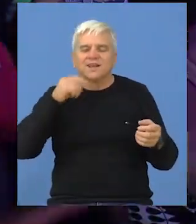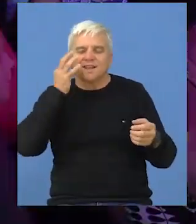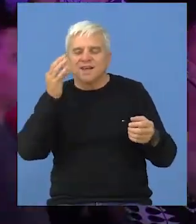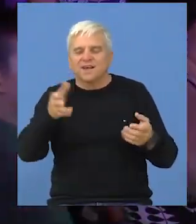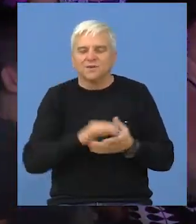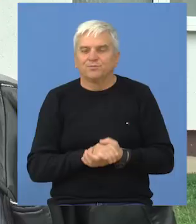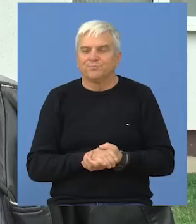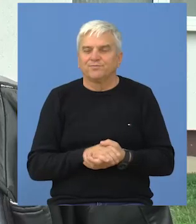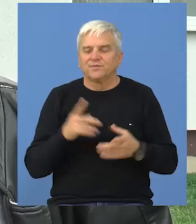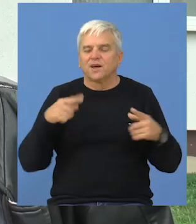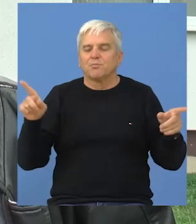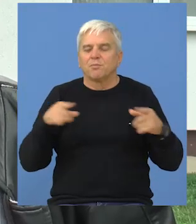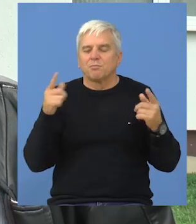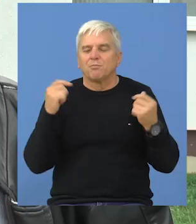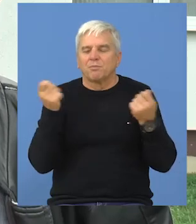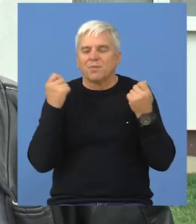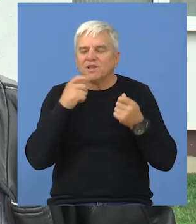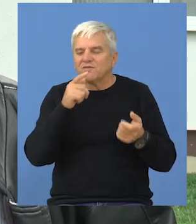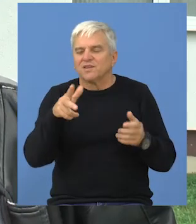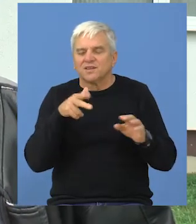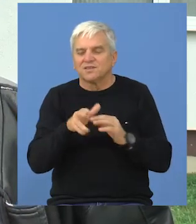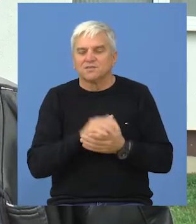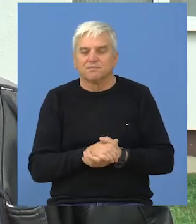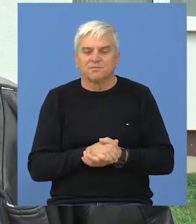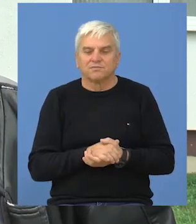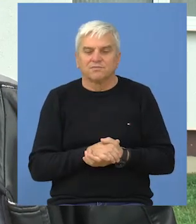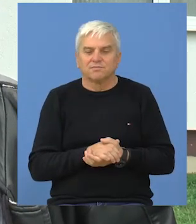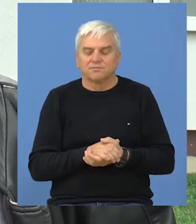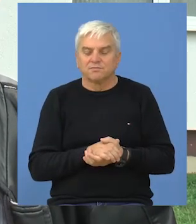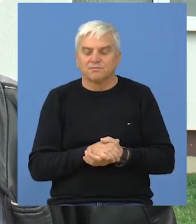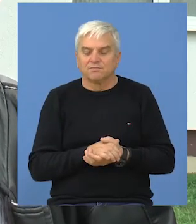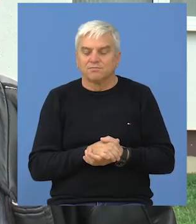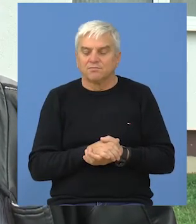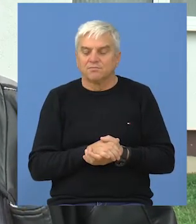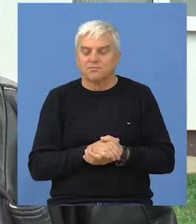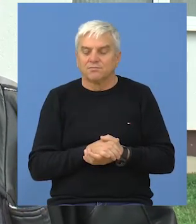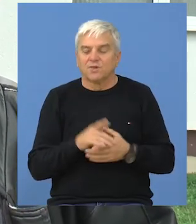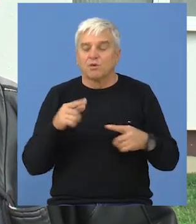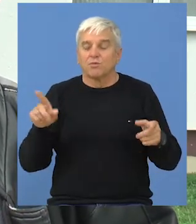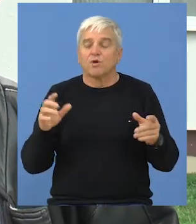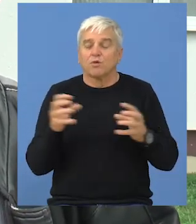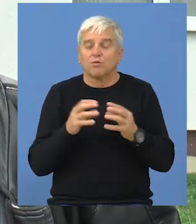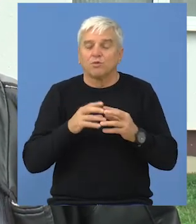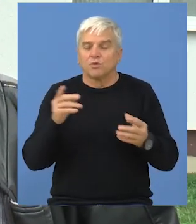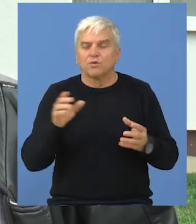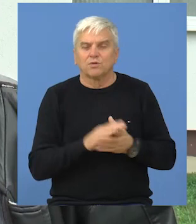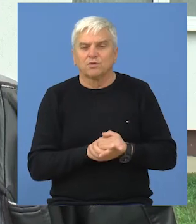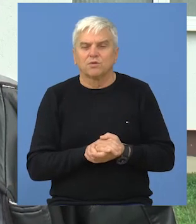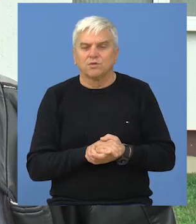zavičajnih dana. Manifestacija će se završiti sa koncertom